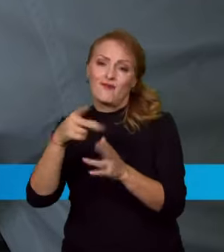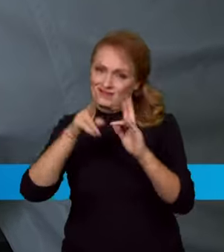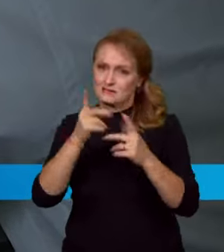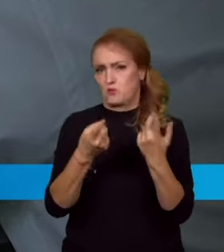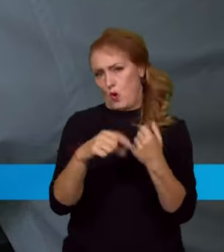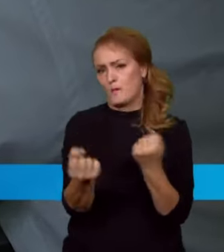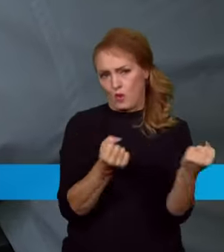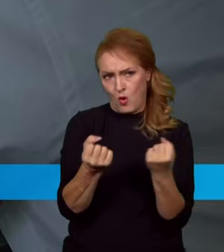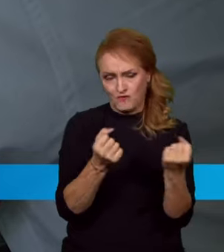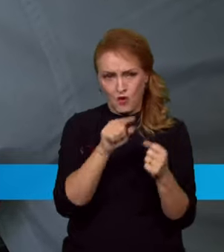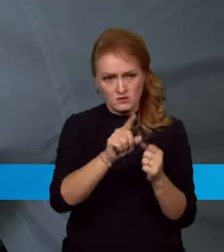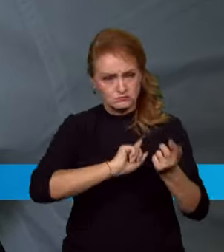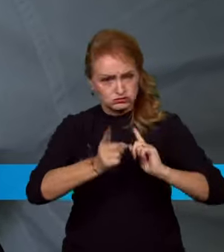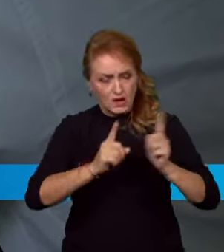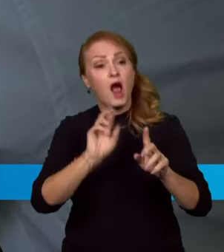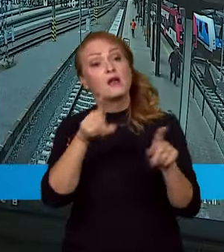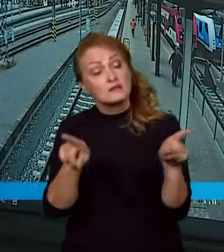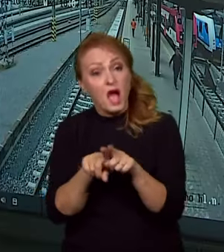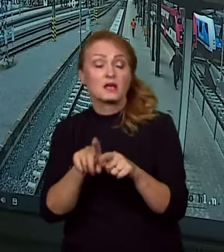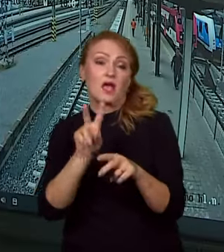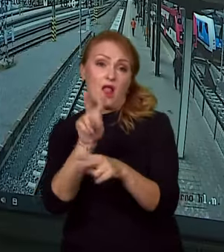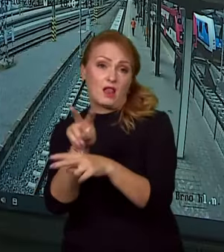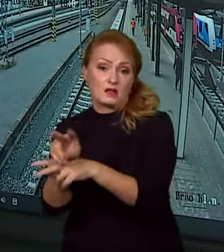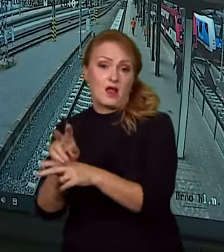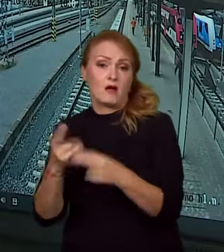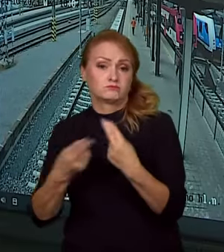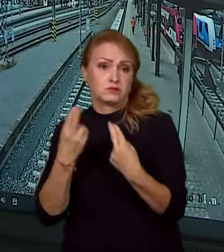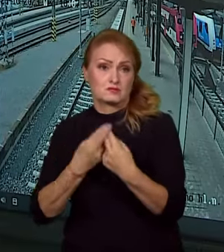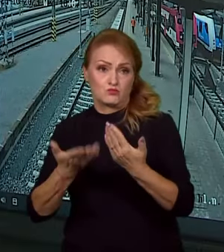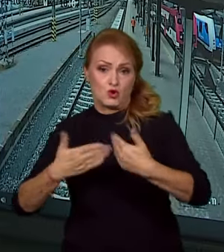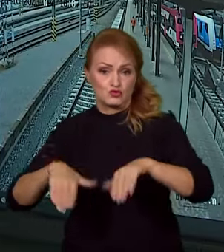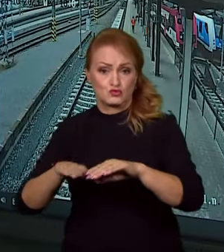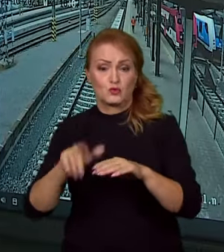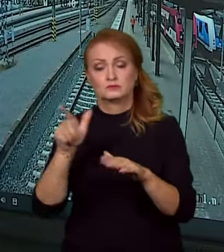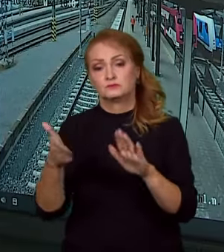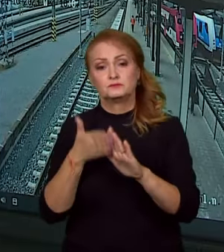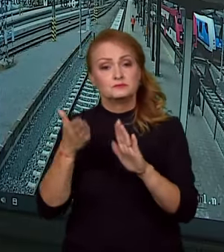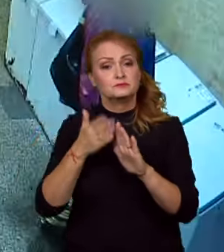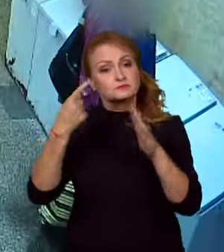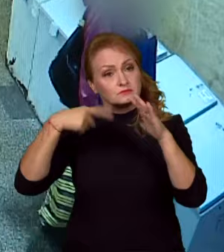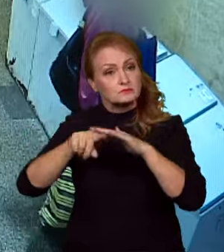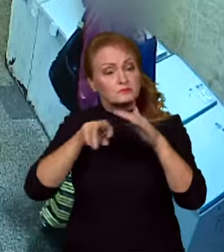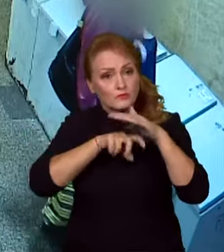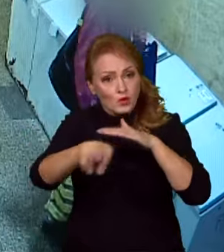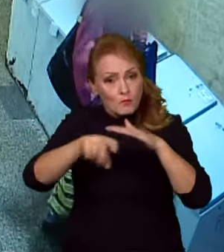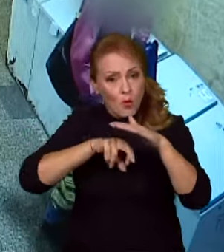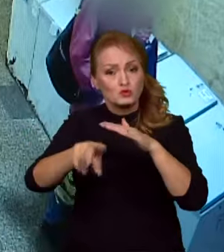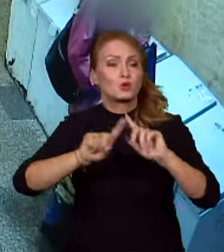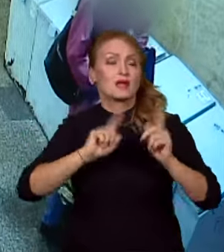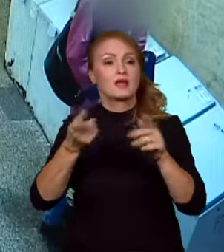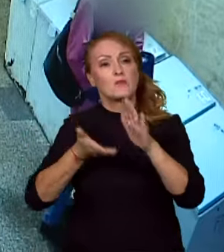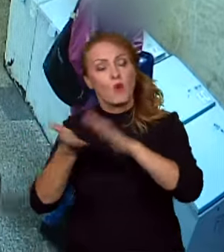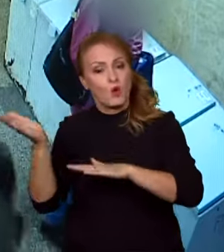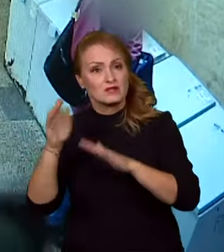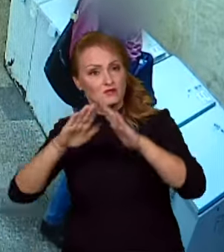Nicméně jsou i takové, které slouží právě pro hlídání bezpečnosti ve stanici. Jsou to kamery například v podchodech, v odjezdových halách, na